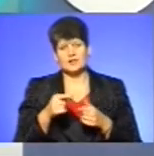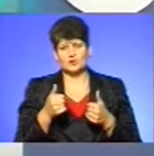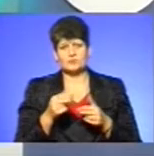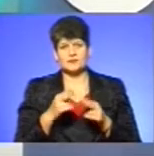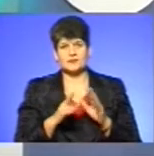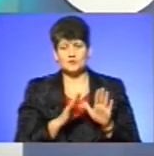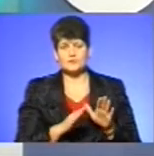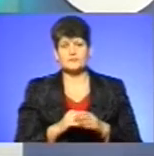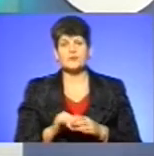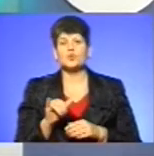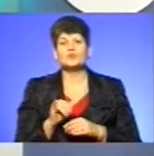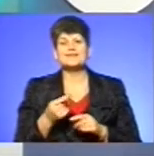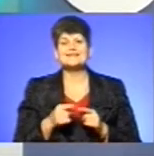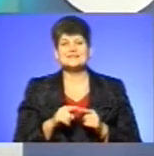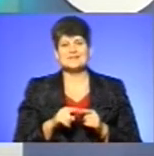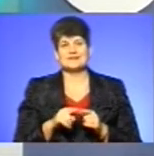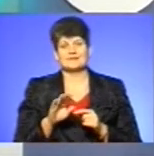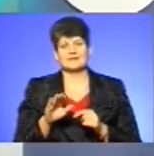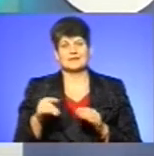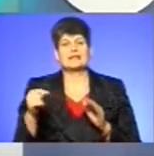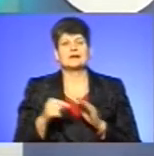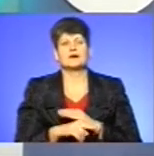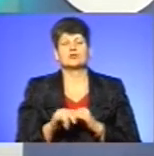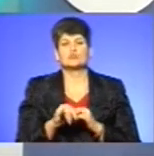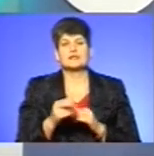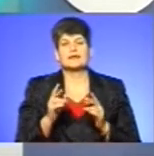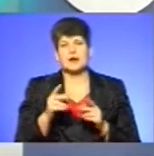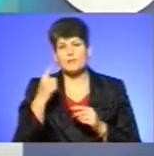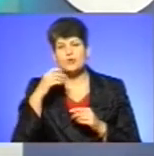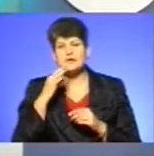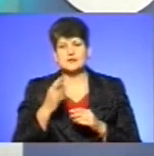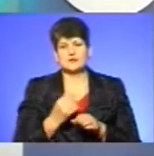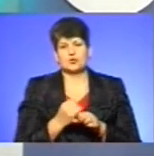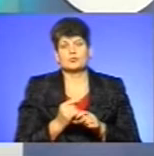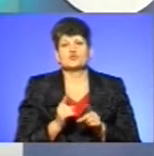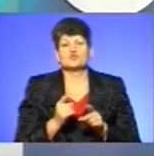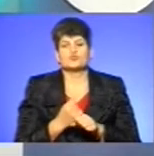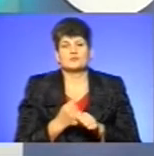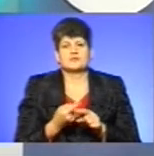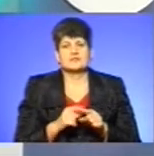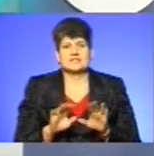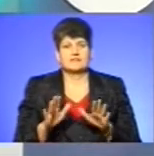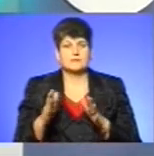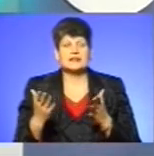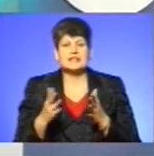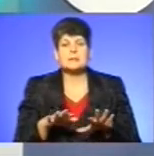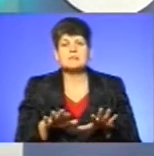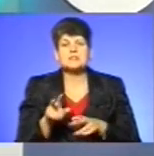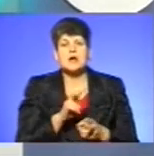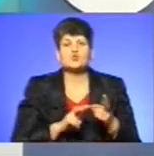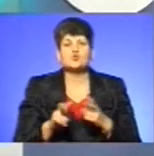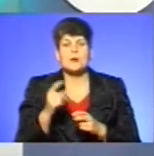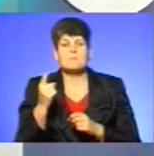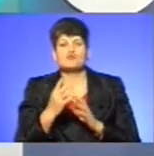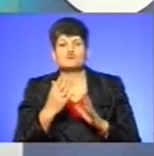Куди ці діти, як правило, йдуть, куди вони тікають, як поліція реагує в таких випадках, де які місця обшукує в першу